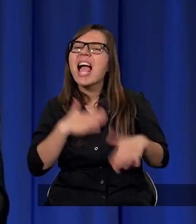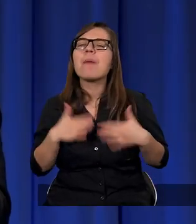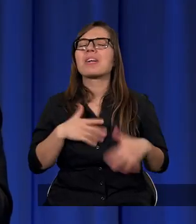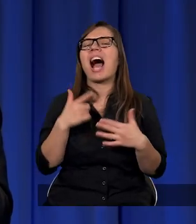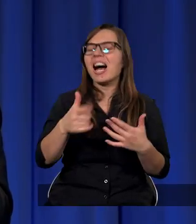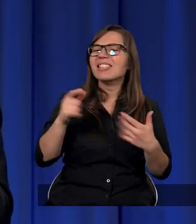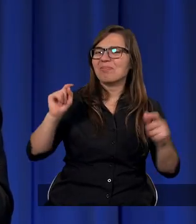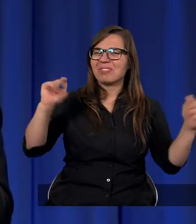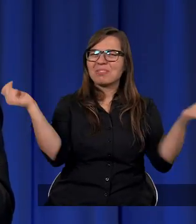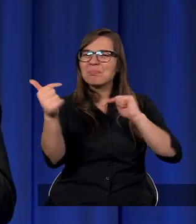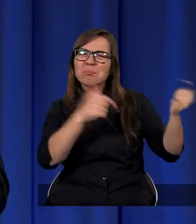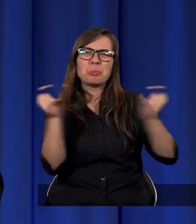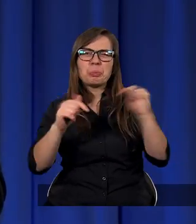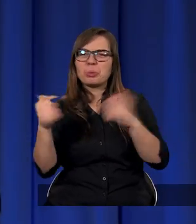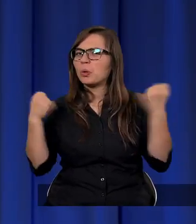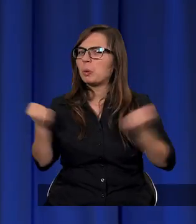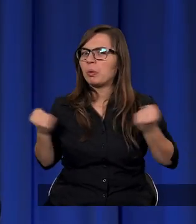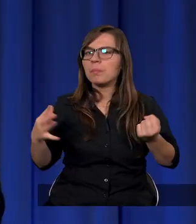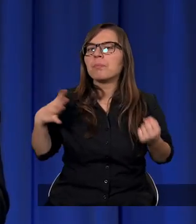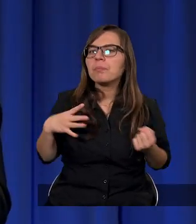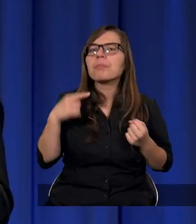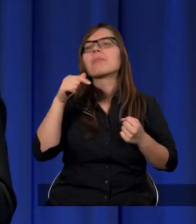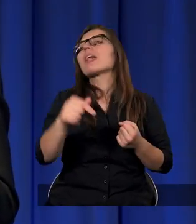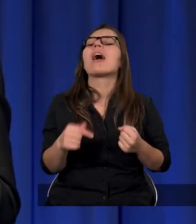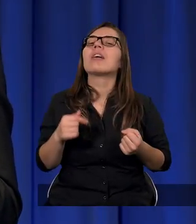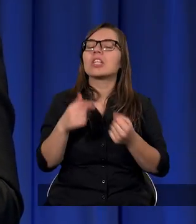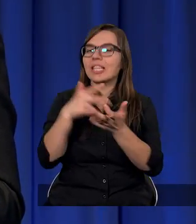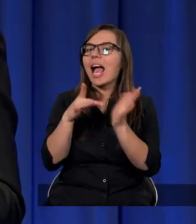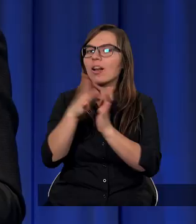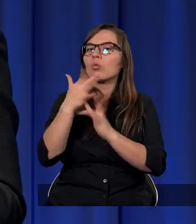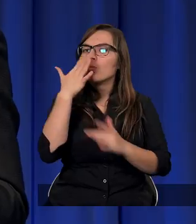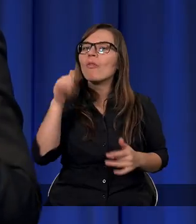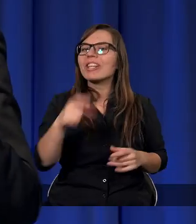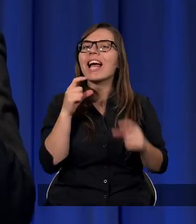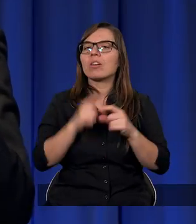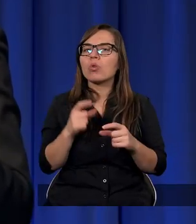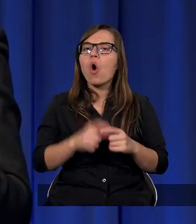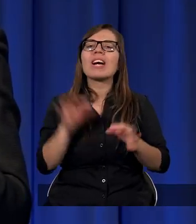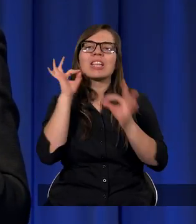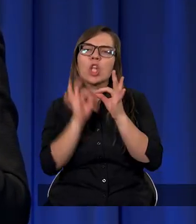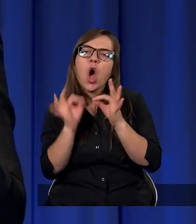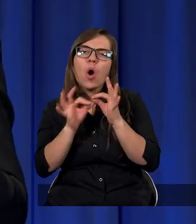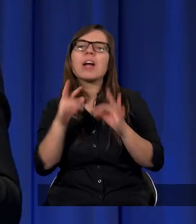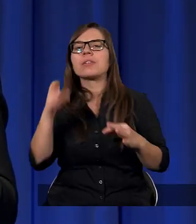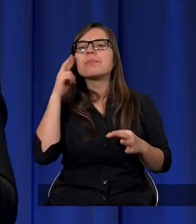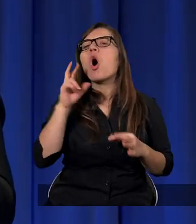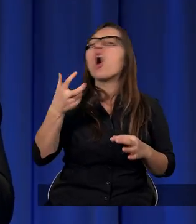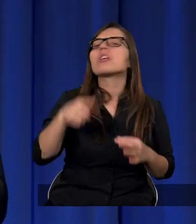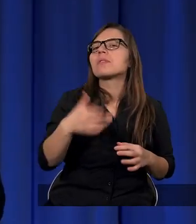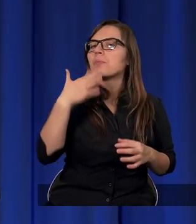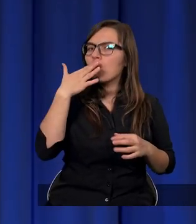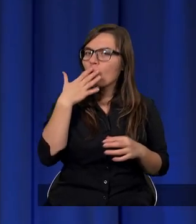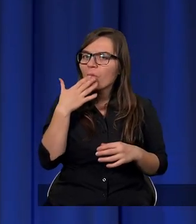spierali, ale jeszcze to wszystko trwało. Natomiast w momencie, kiedy Jezus mówi te słowa, oni dokładnie rozumieją o czym On mówi.